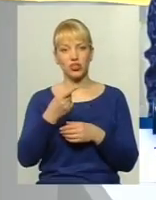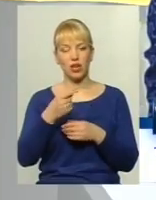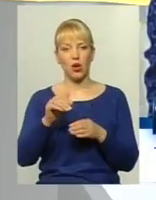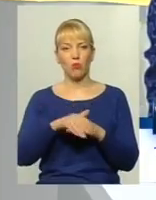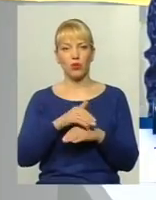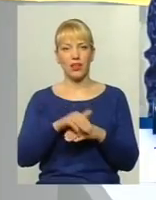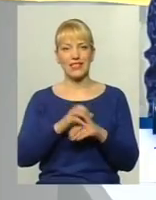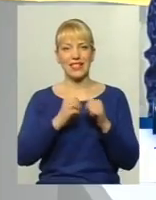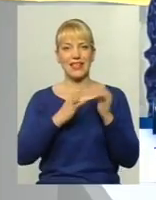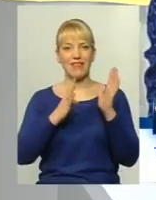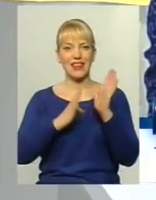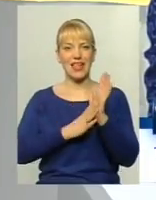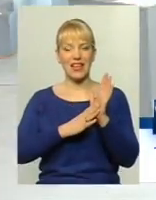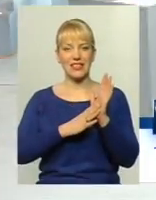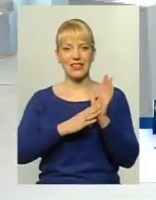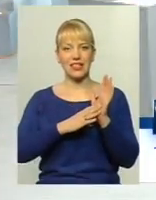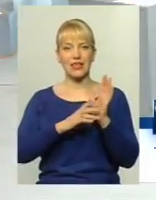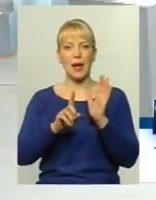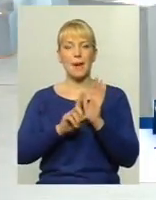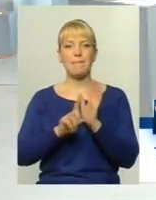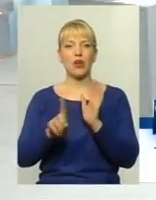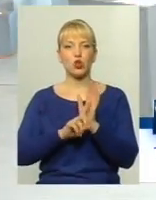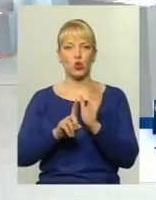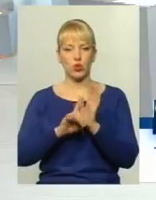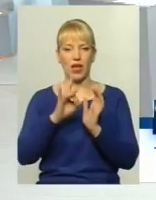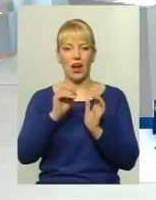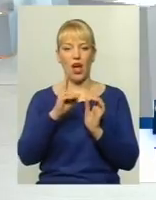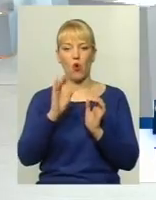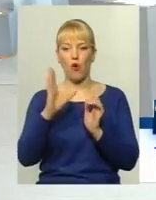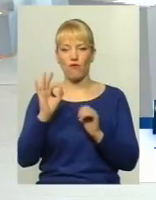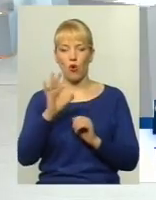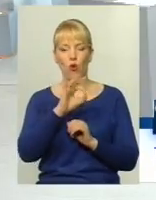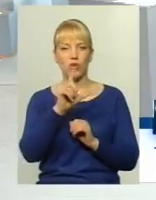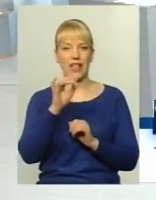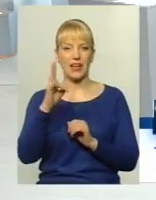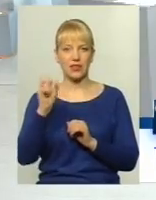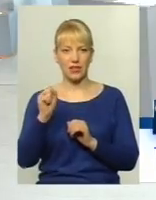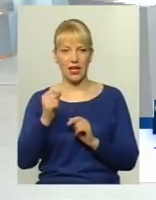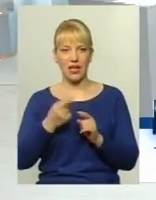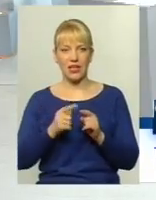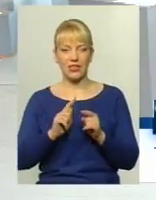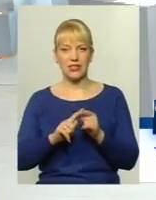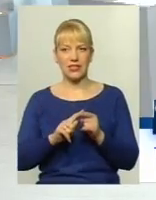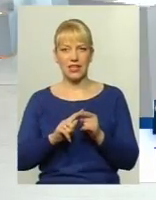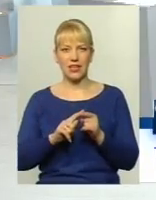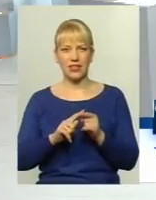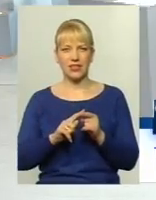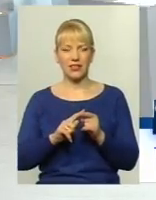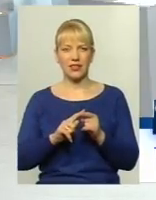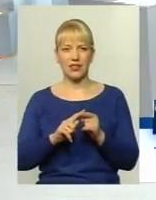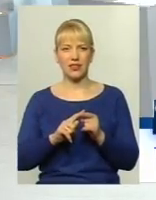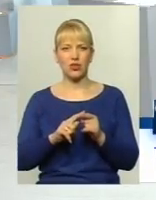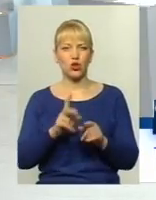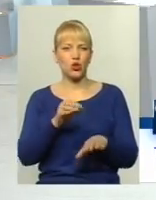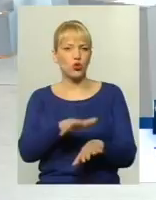маршрут, як 19-й, в сторону Раково, з Озерної, це найрідший маршрут, який, ну, дуже довго